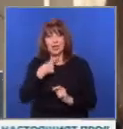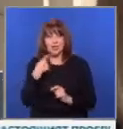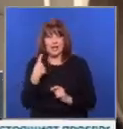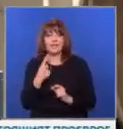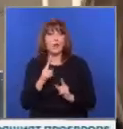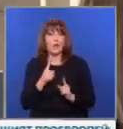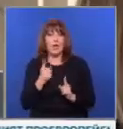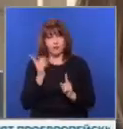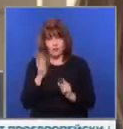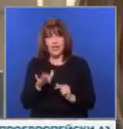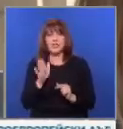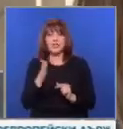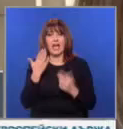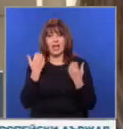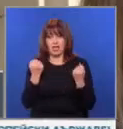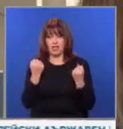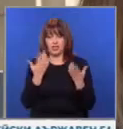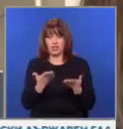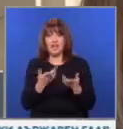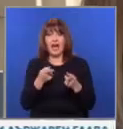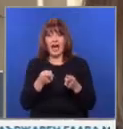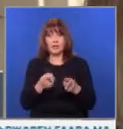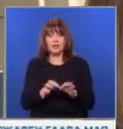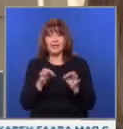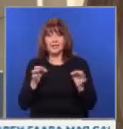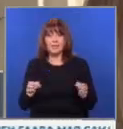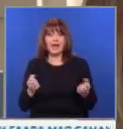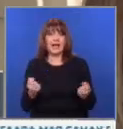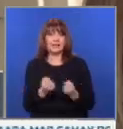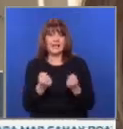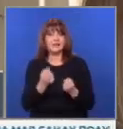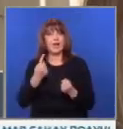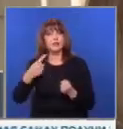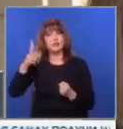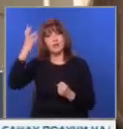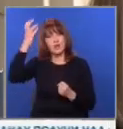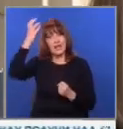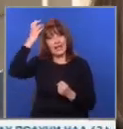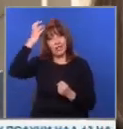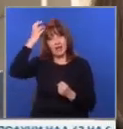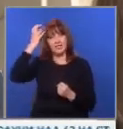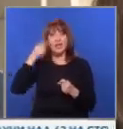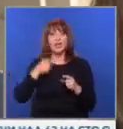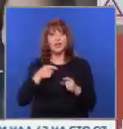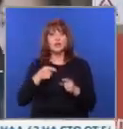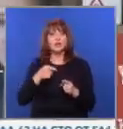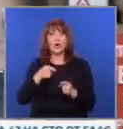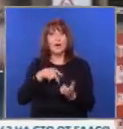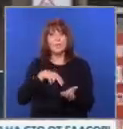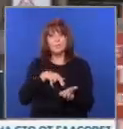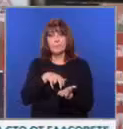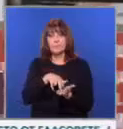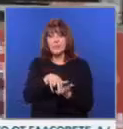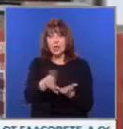която ще ще бъде жива, ако тази мярка действаше както в други държави от десетилетия, защото той е бил пътен рецидивист.